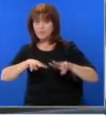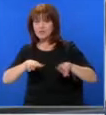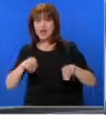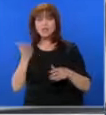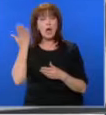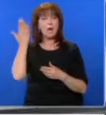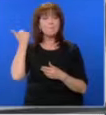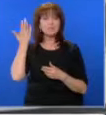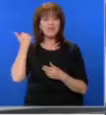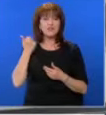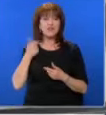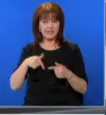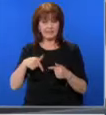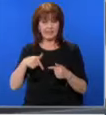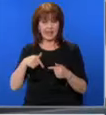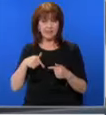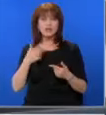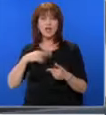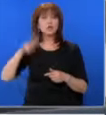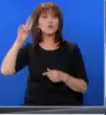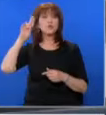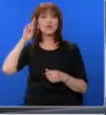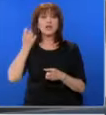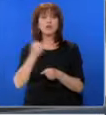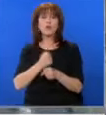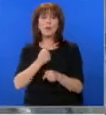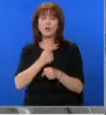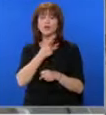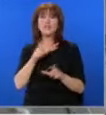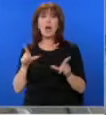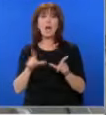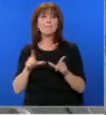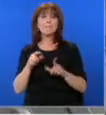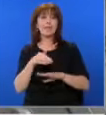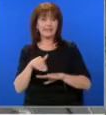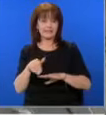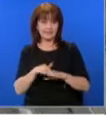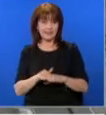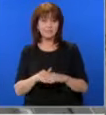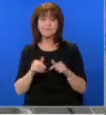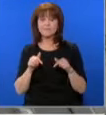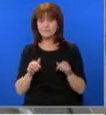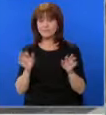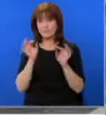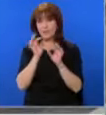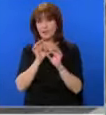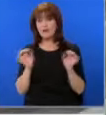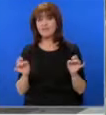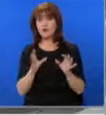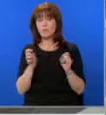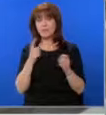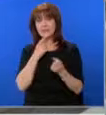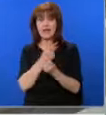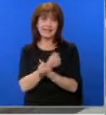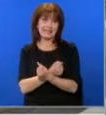служители на различни нива в агенция Митници. Сред тях и на човека на ръководна длъжност. На този етап няма информация за